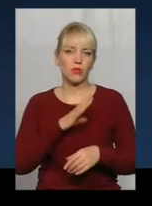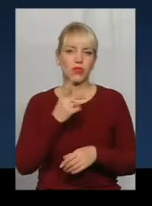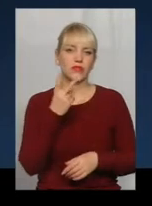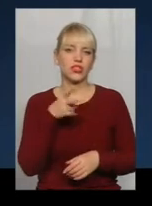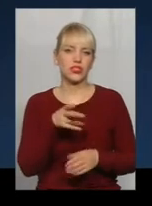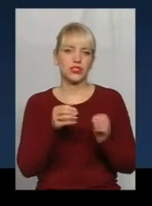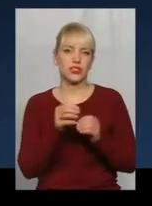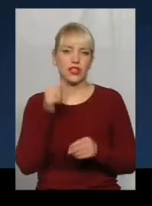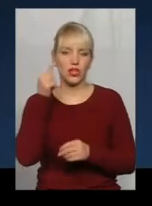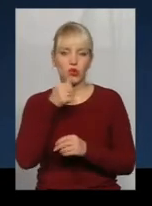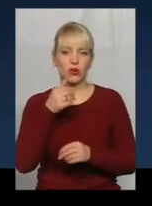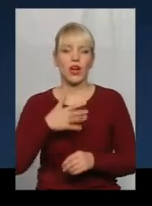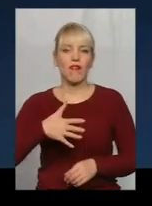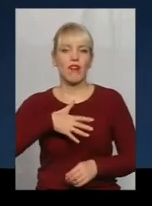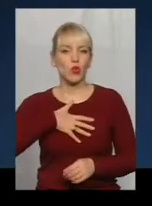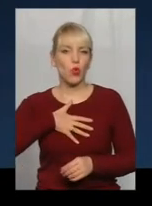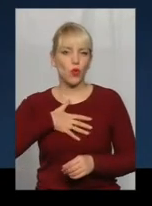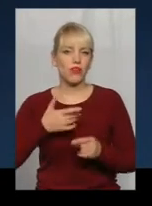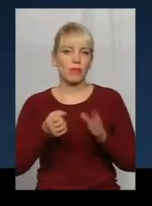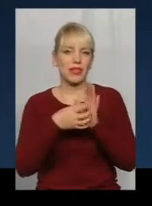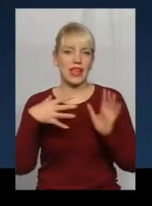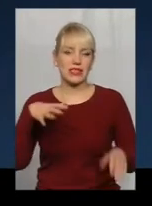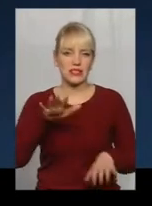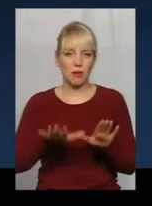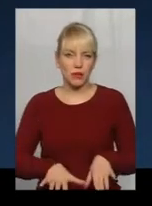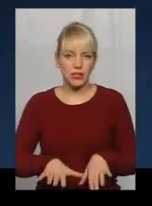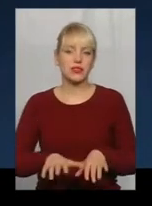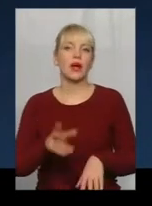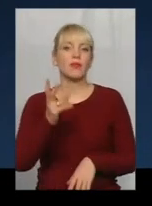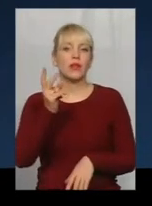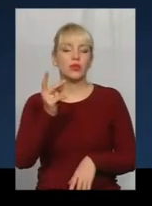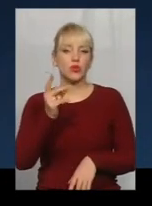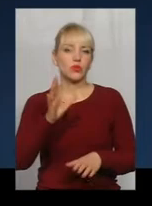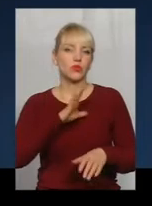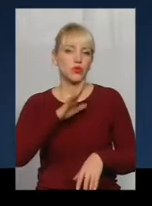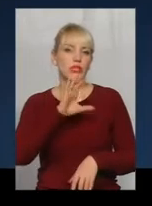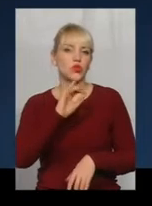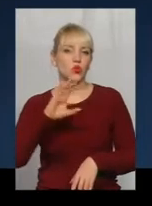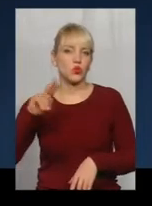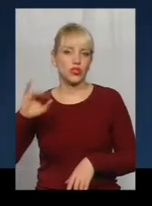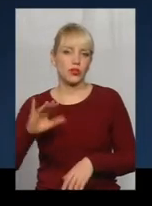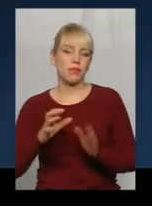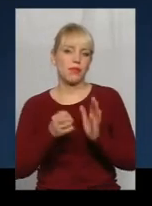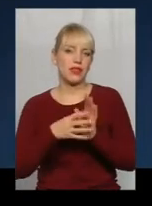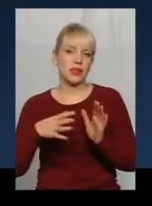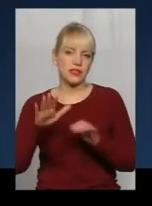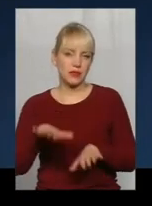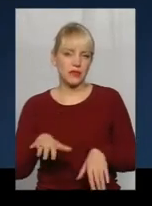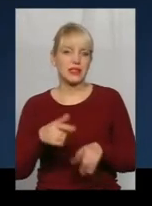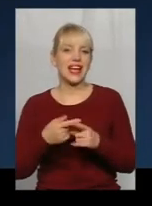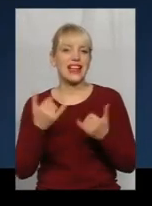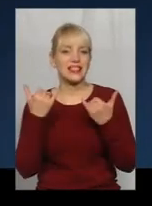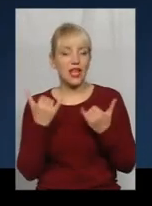рік, Ванкувер, Канада – 19 місце, потім Сочі було 15 місце. Зараз